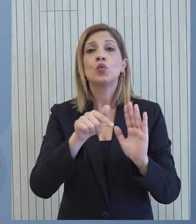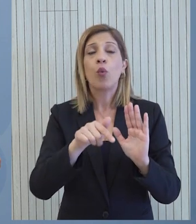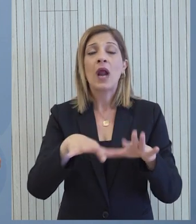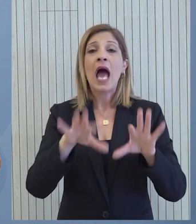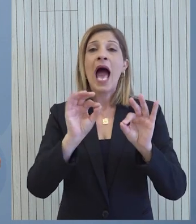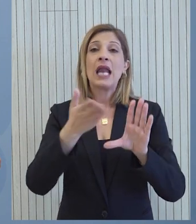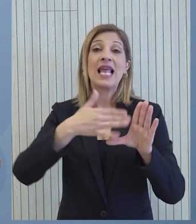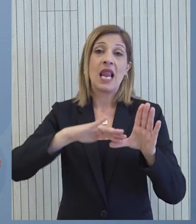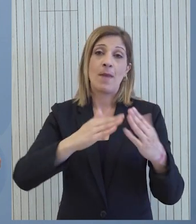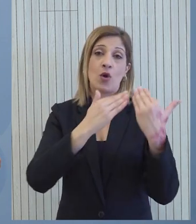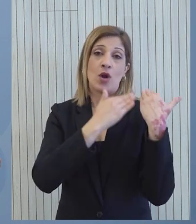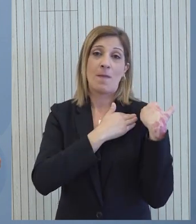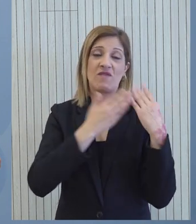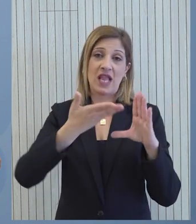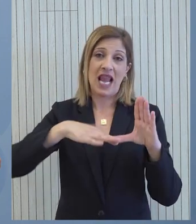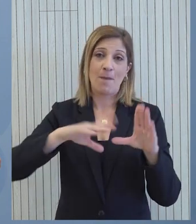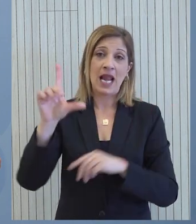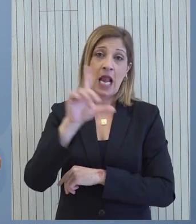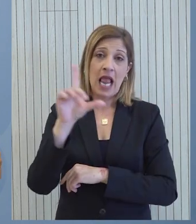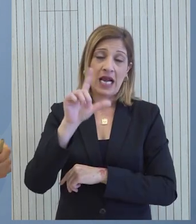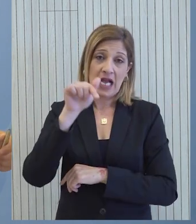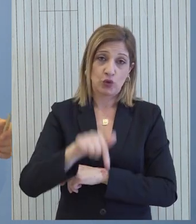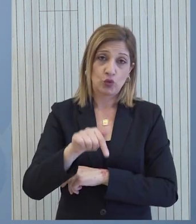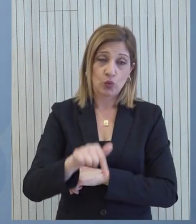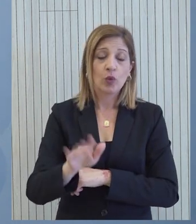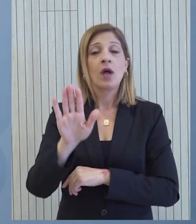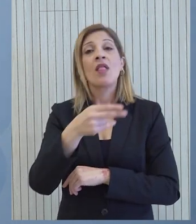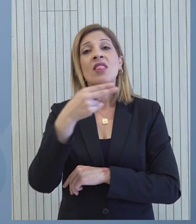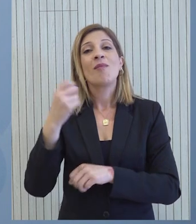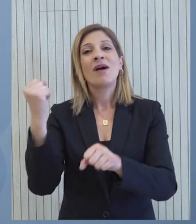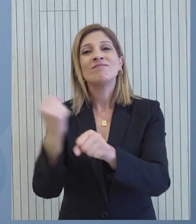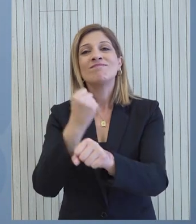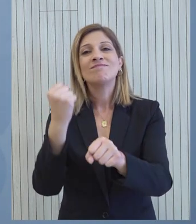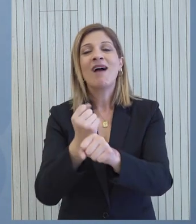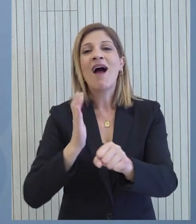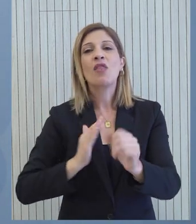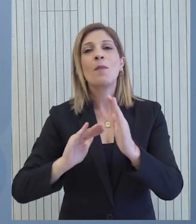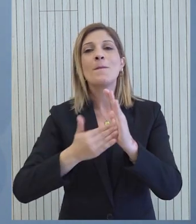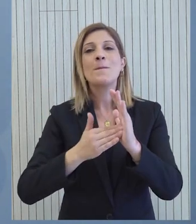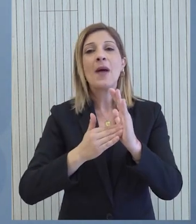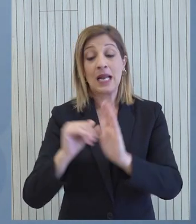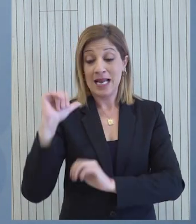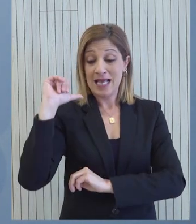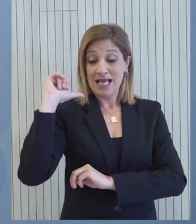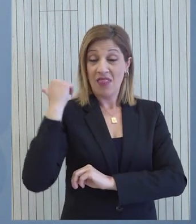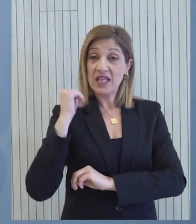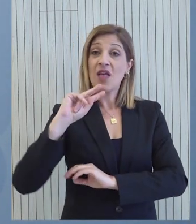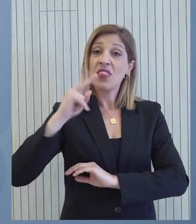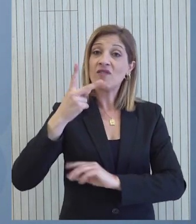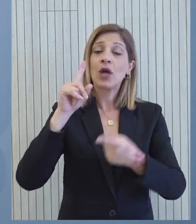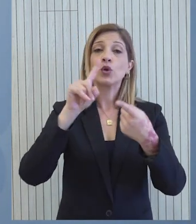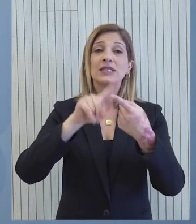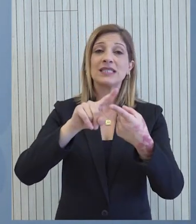Αρχής Λιμένων Κύπρου το λιμάνι Λάρνακας. όσον αφορά τους εργαζόμενους ήδη χθες πραγματοποιήθηκε η δεύτερη